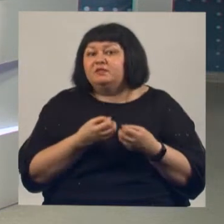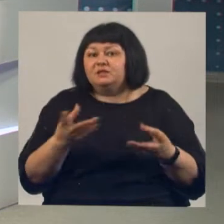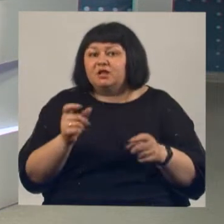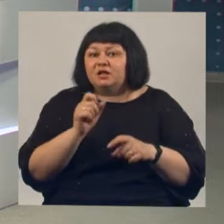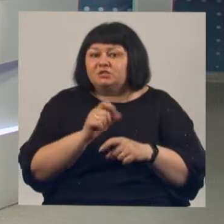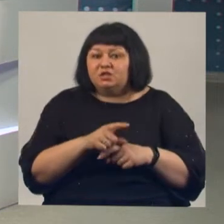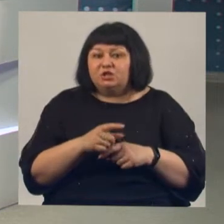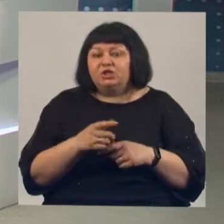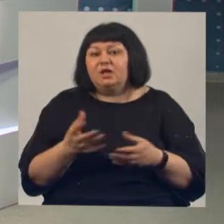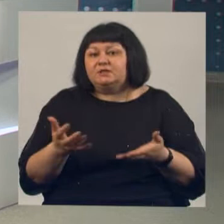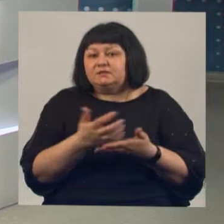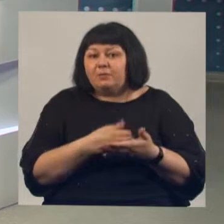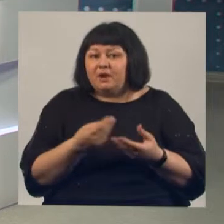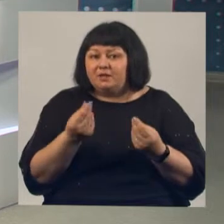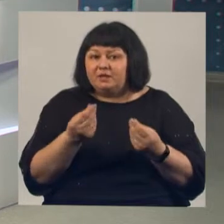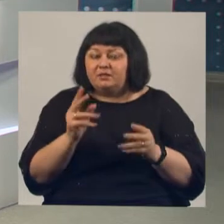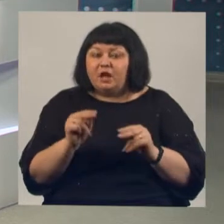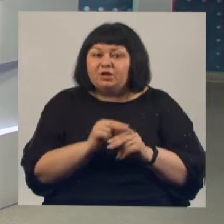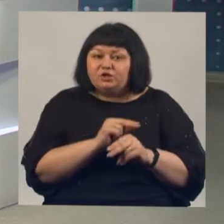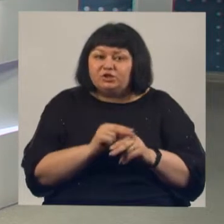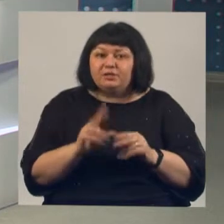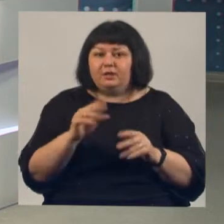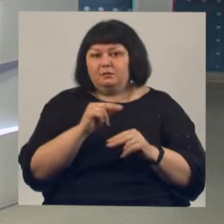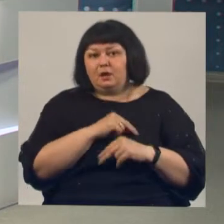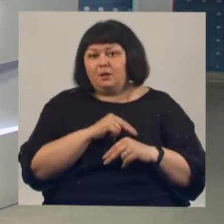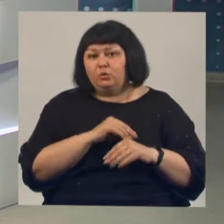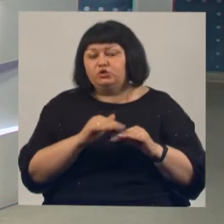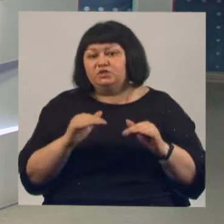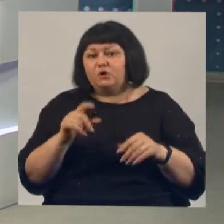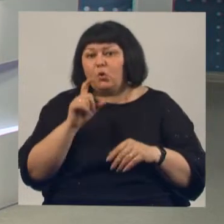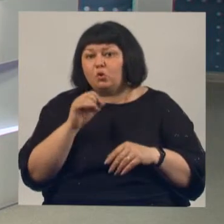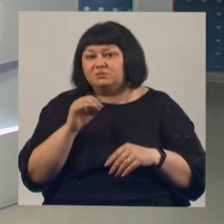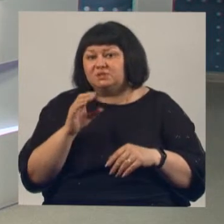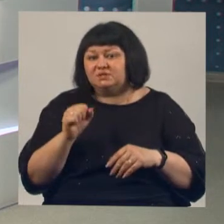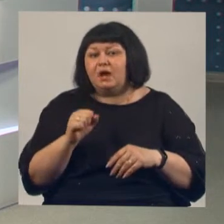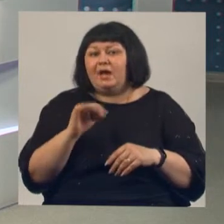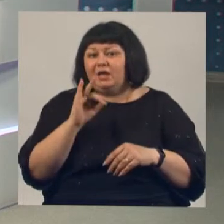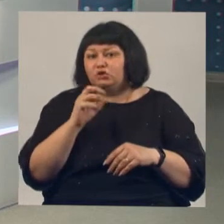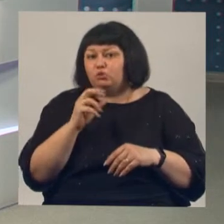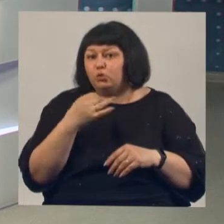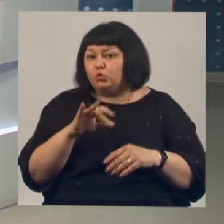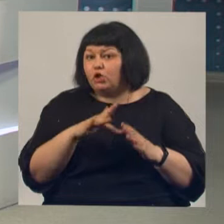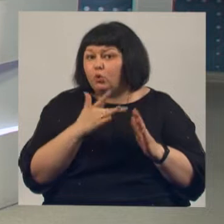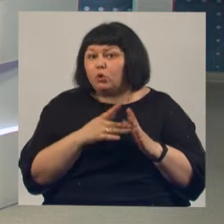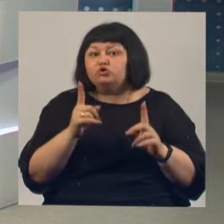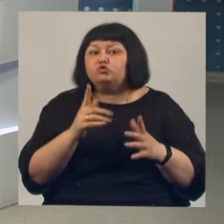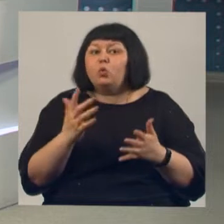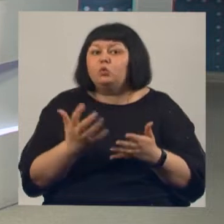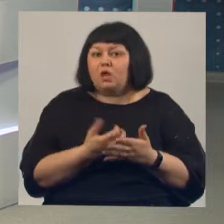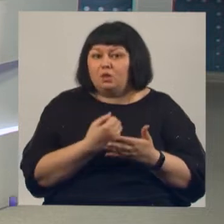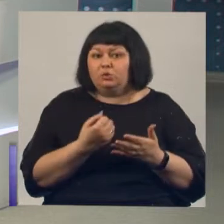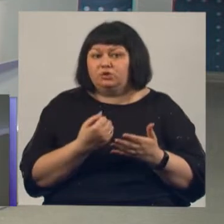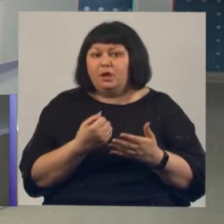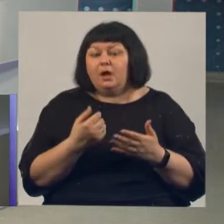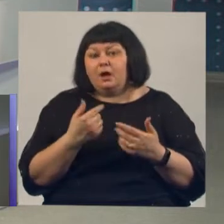собрать средства на лечение и на работу детского хосписа «Изумрудный город». Что удается? Что удалось уже? Я думаю, что мы